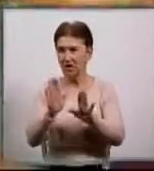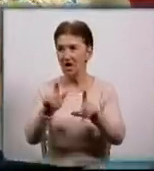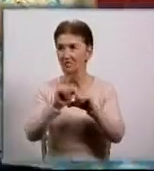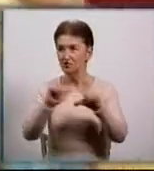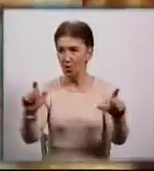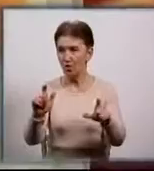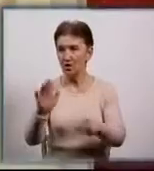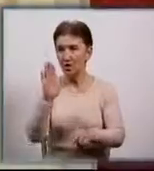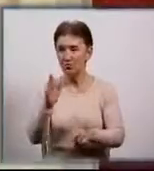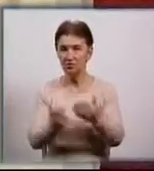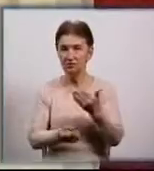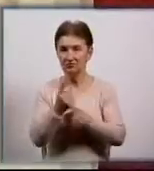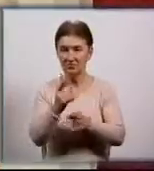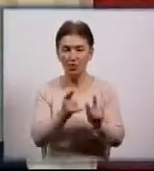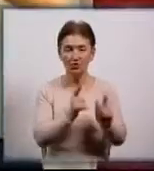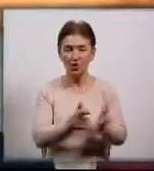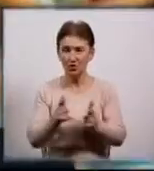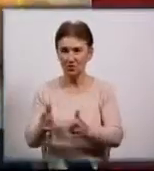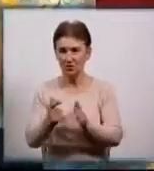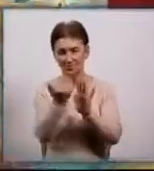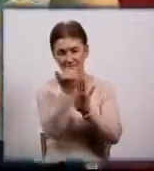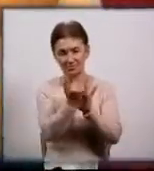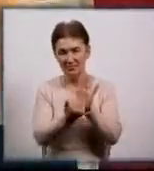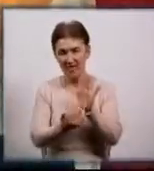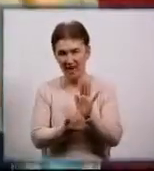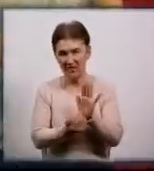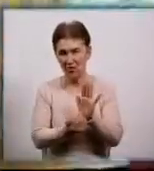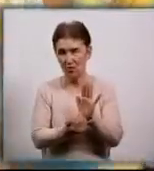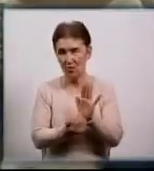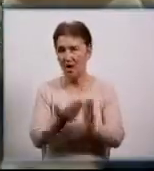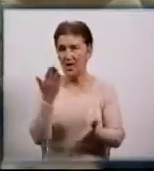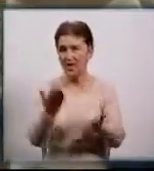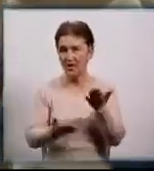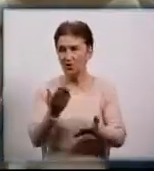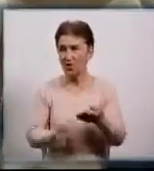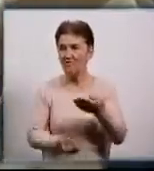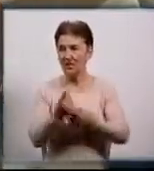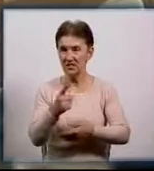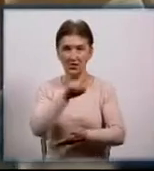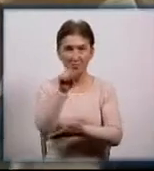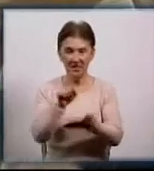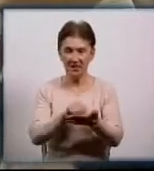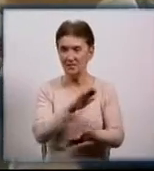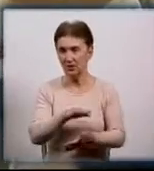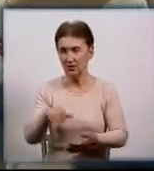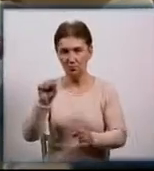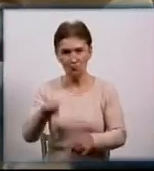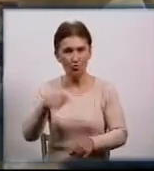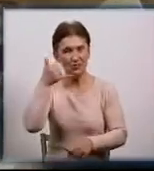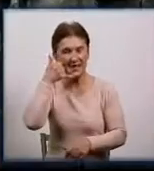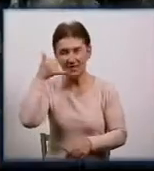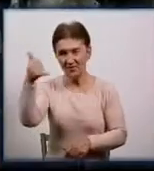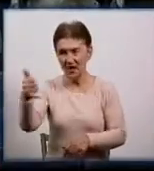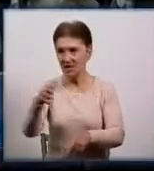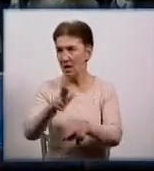'являтимуться позаздалегідь узгодженими з навчальними закладами графіку. Якщо виникнуть питання, діти зможуть зателефонувати поліцейському.